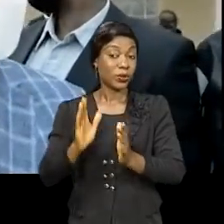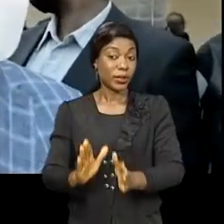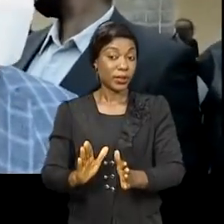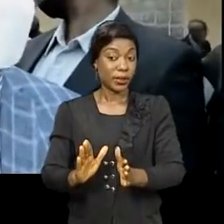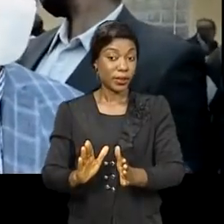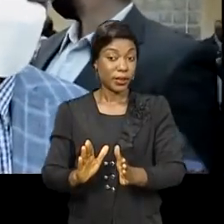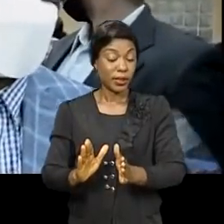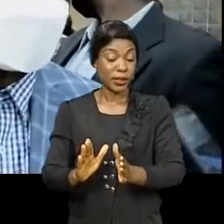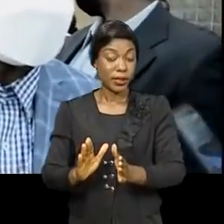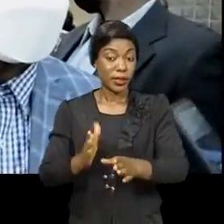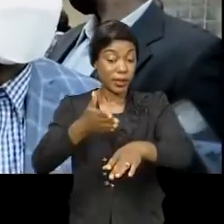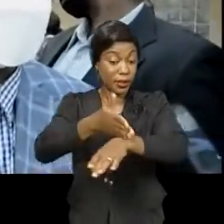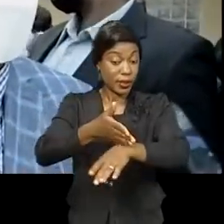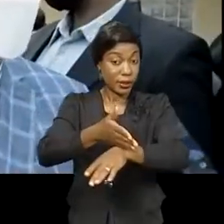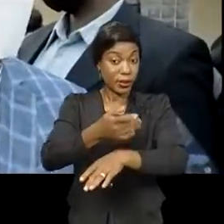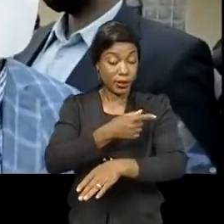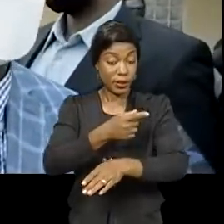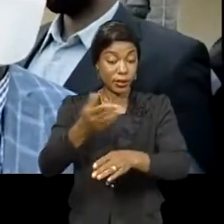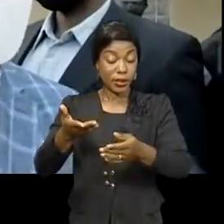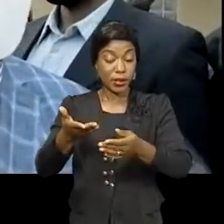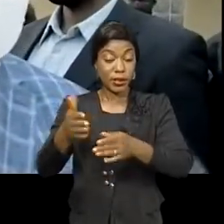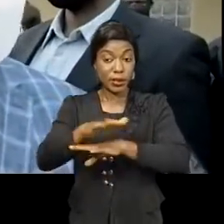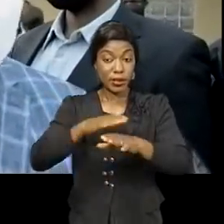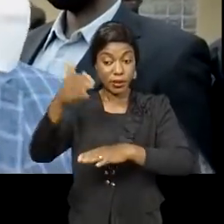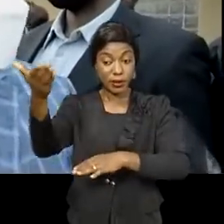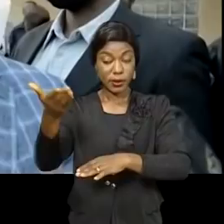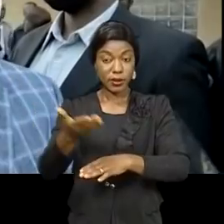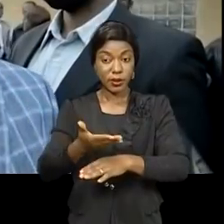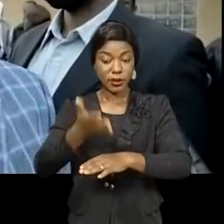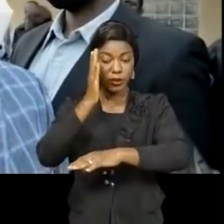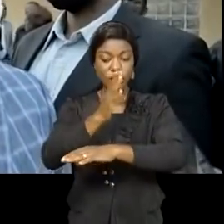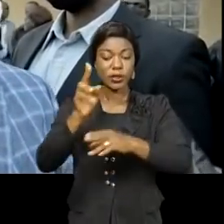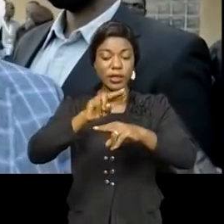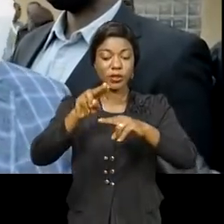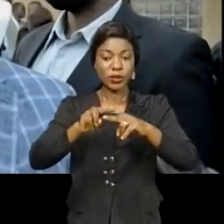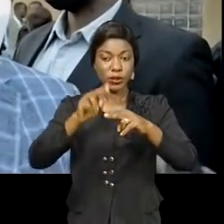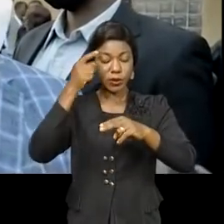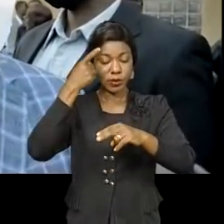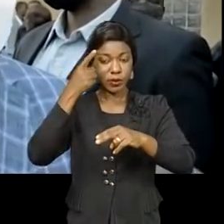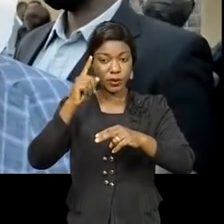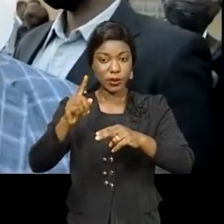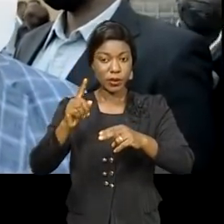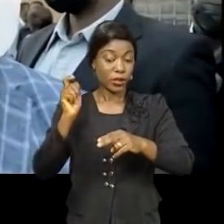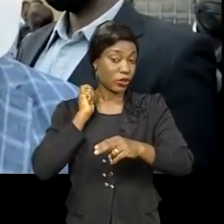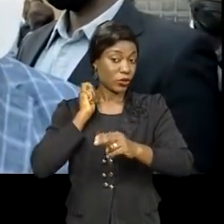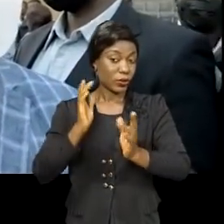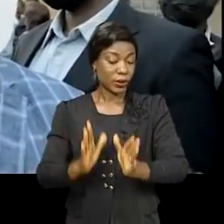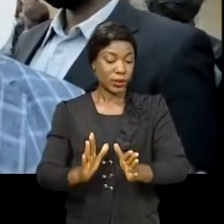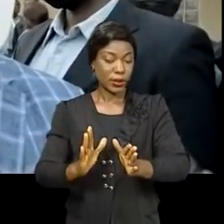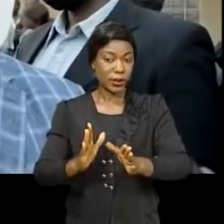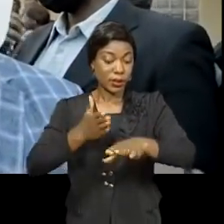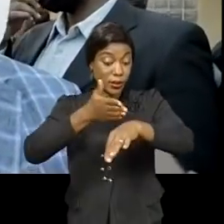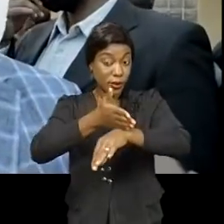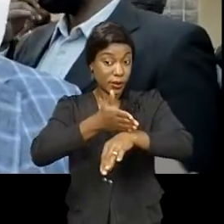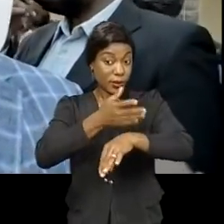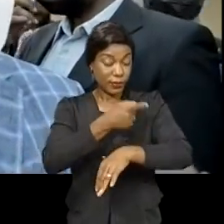du conseil provincial de l'Ordre de médecin vétérinaire pour participer aux journées vétérinaires qui sont organisées à